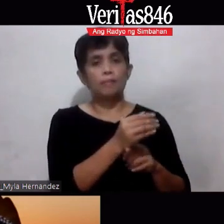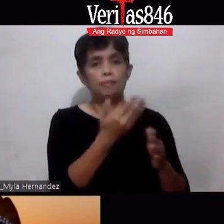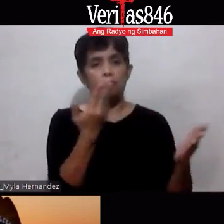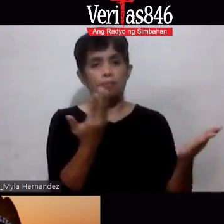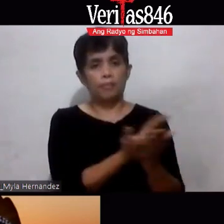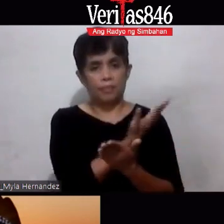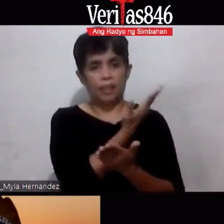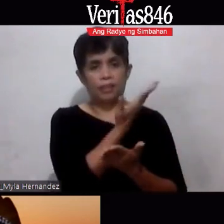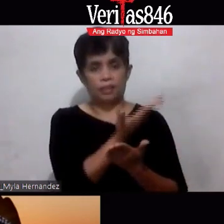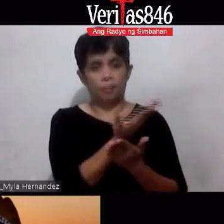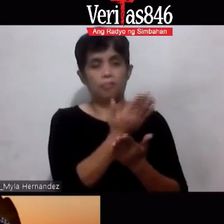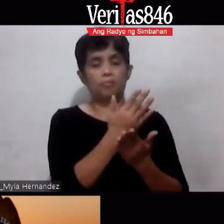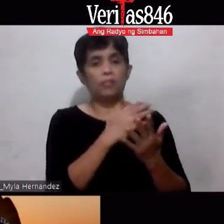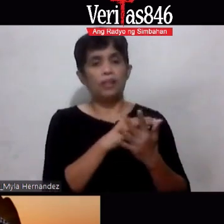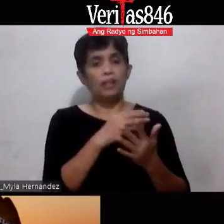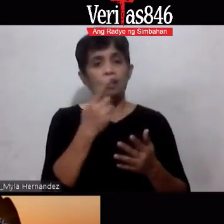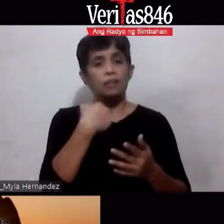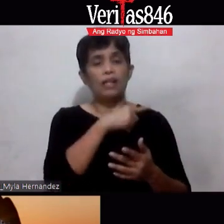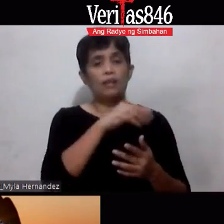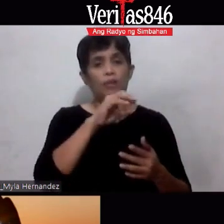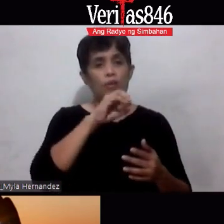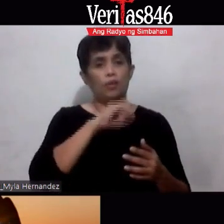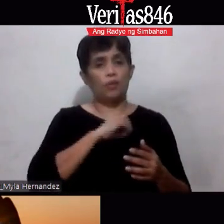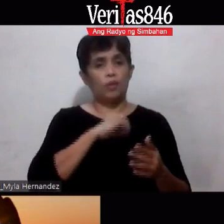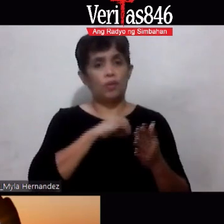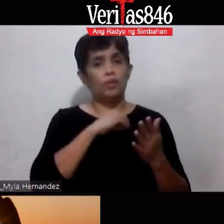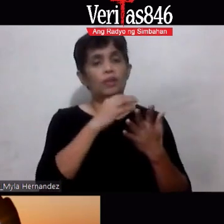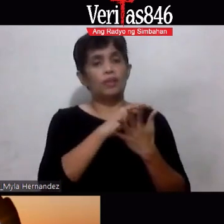yung lazada